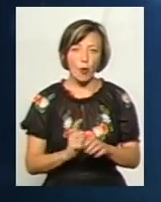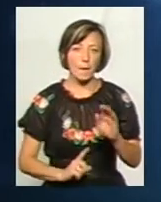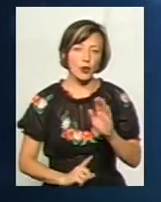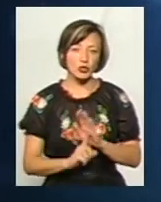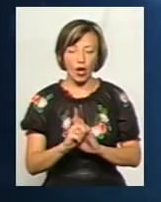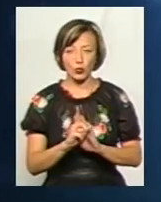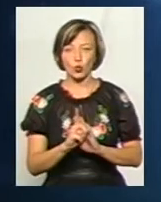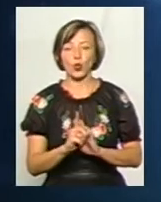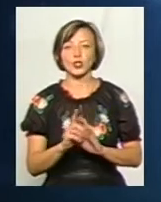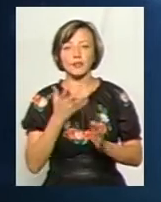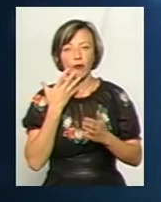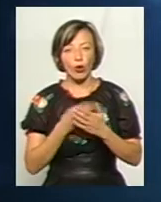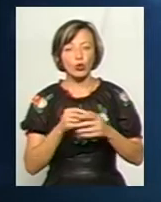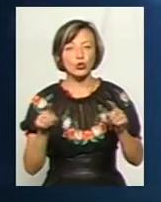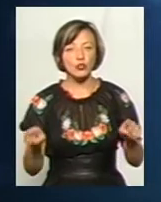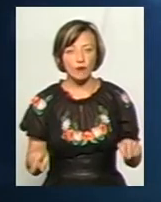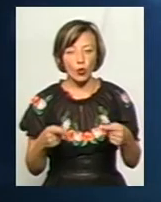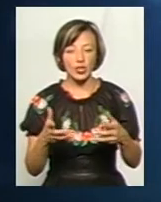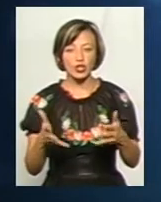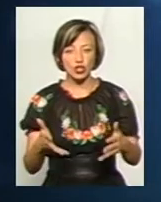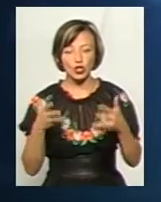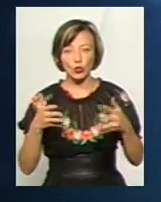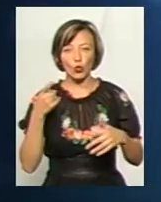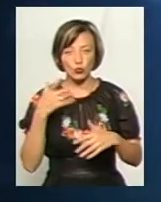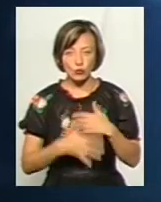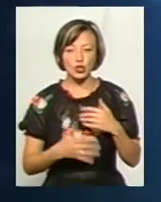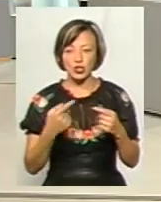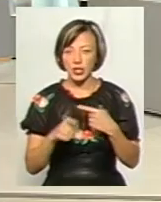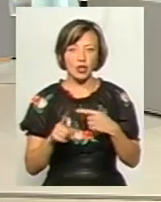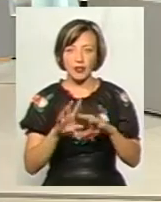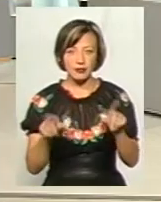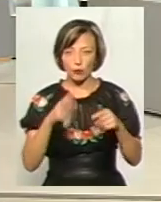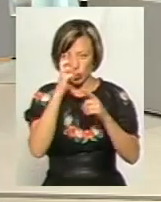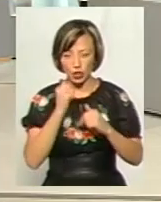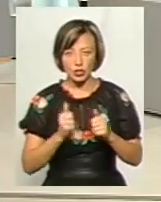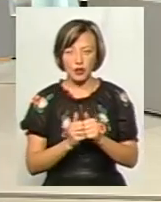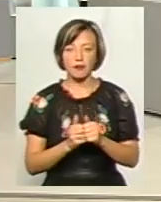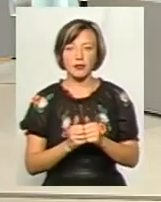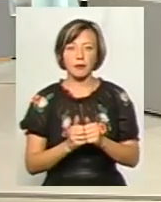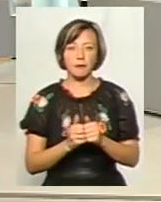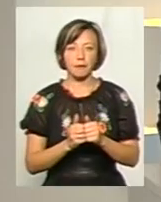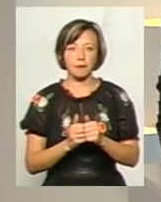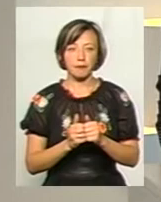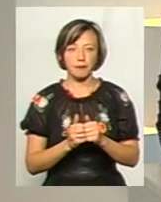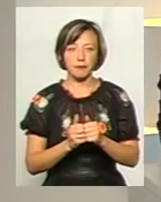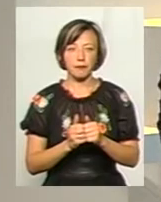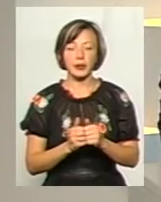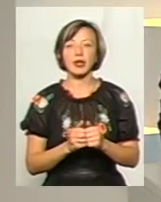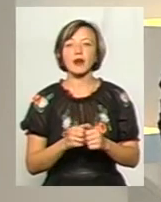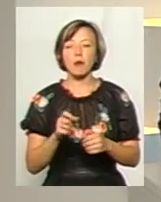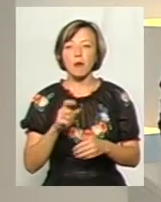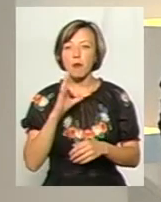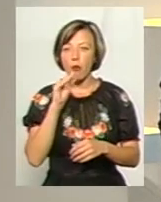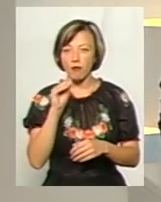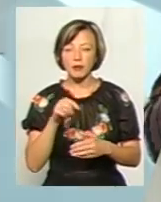самого початку створення чітко, розуміючи, що він інакше не створить державу, чітко поставив мовне питання, звичайно,